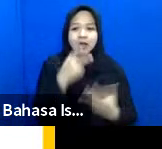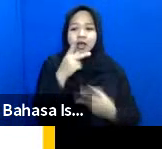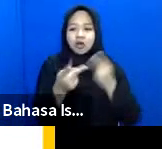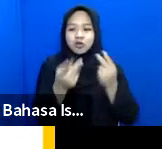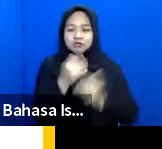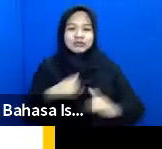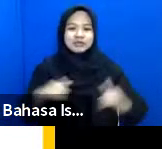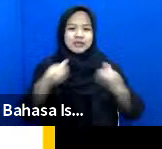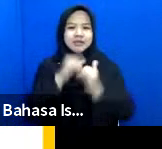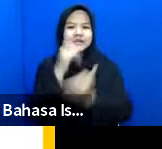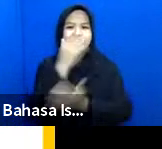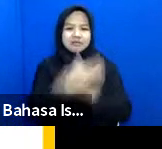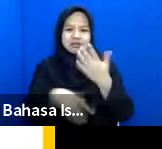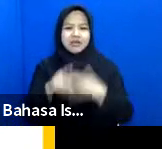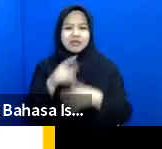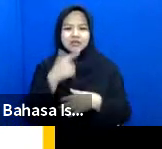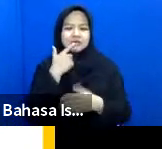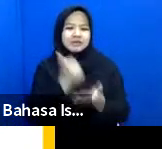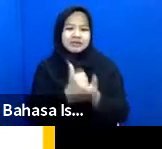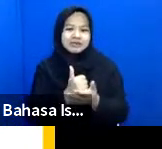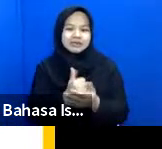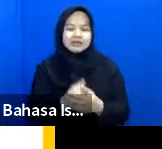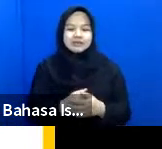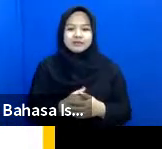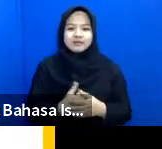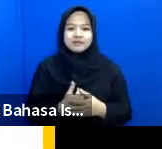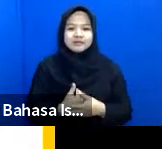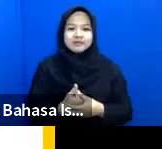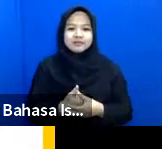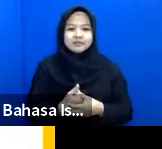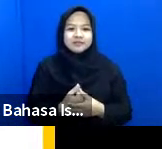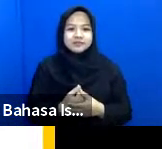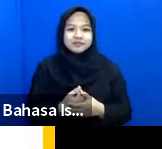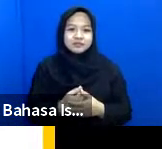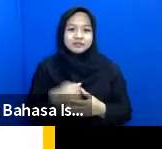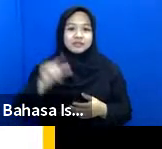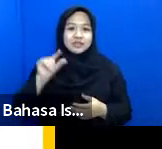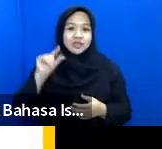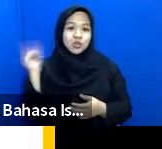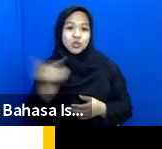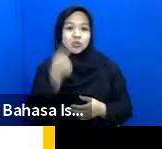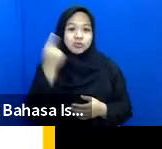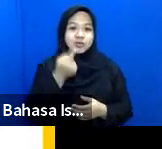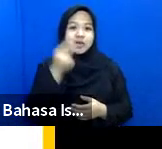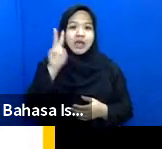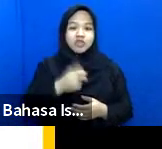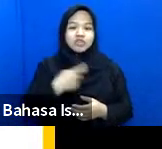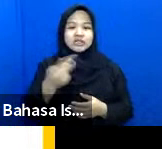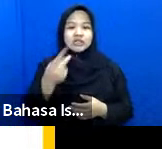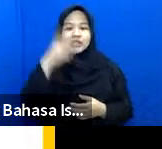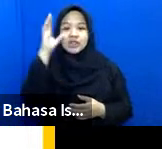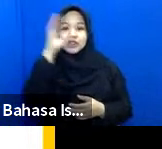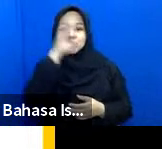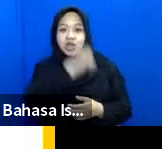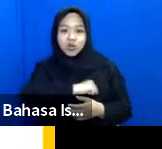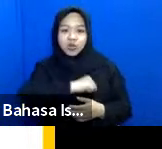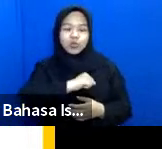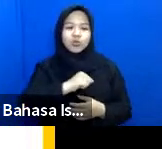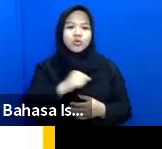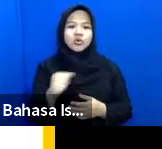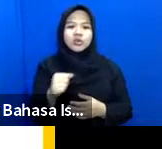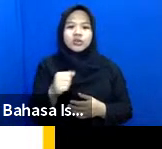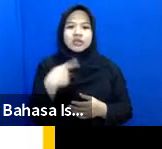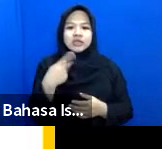mereka itu lebih utama kemudian hal yang umum yang harus kita ketahui ketika kita